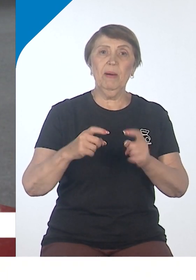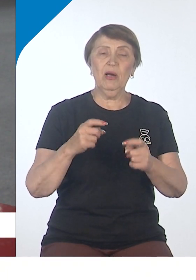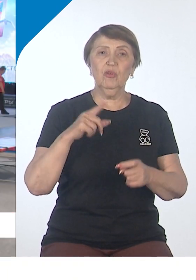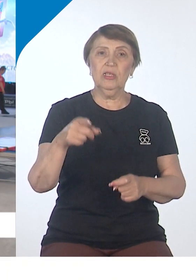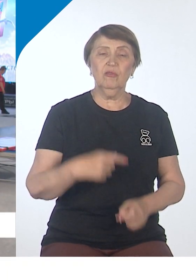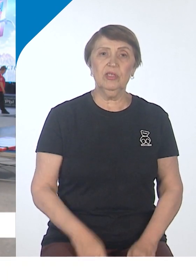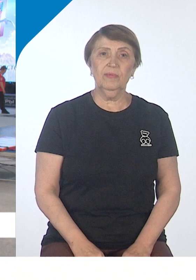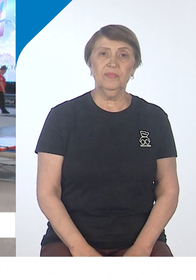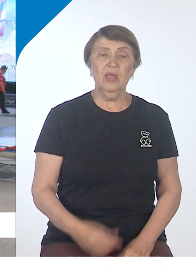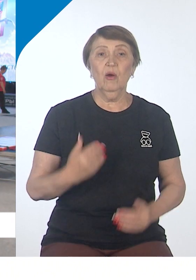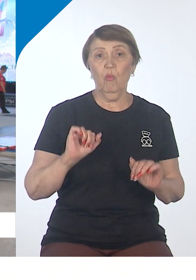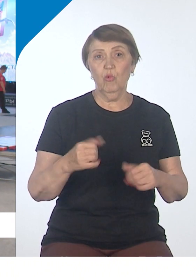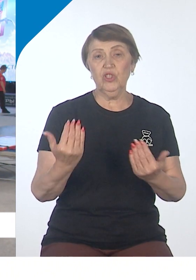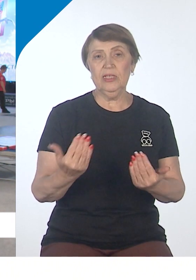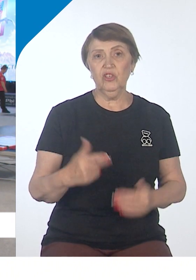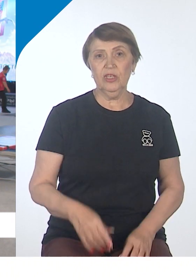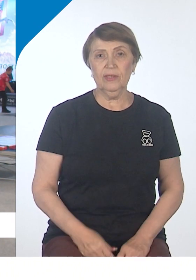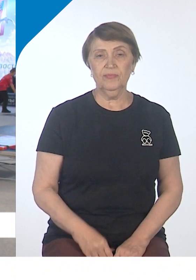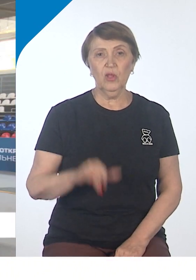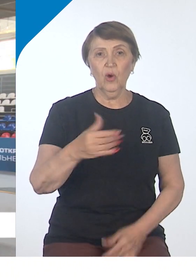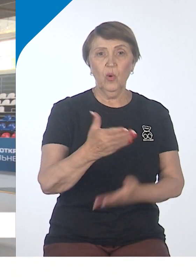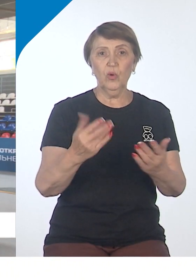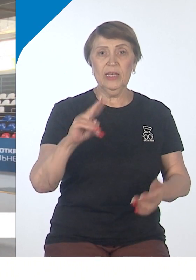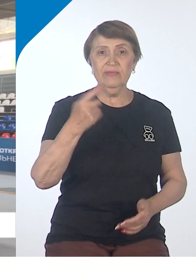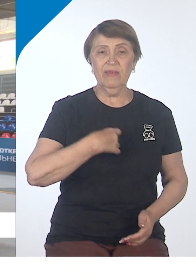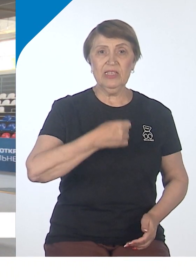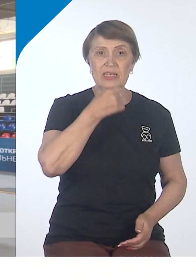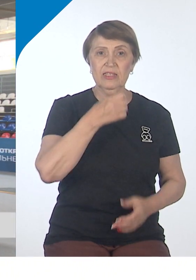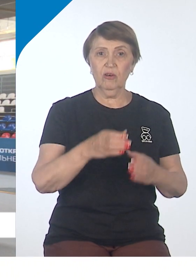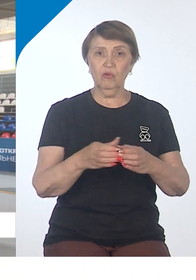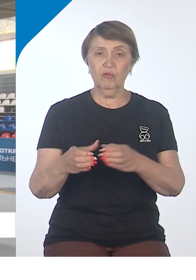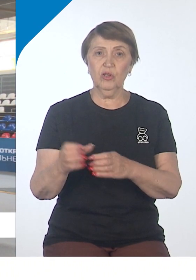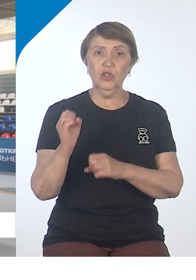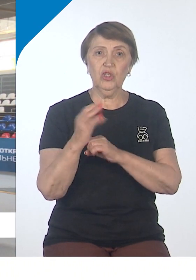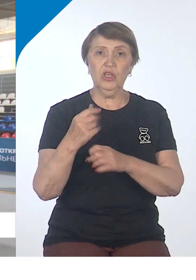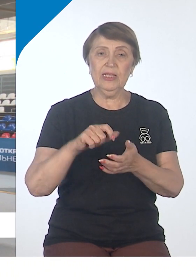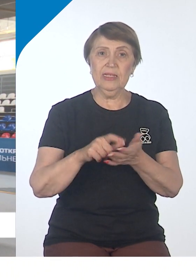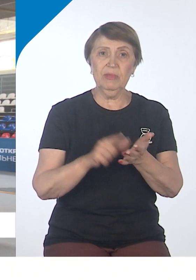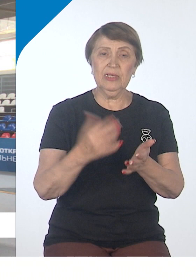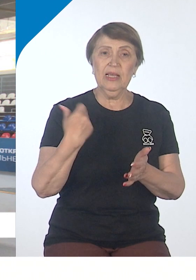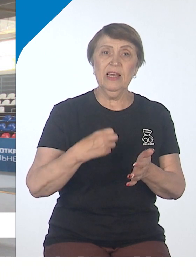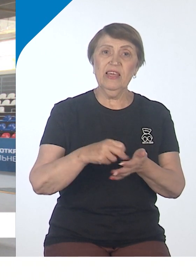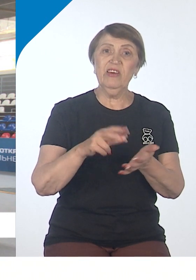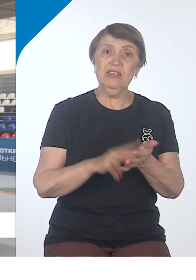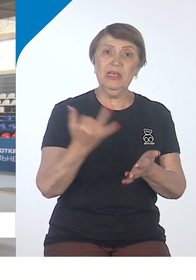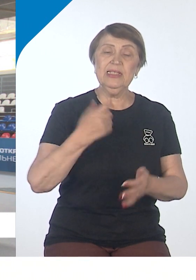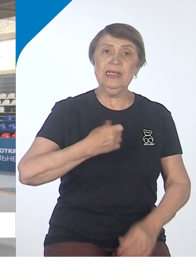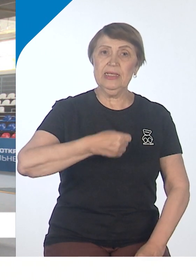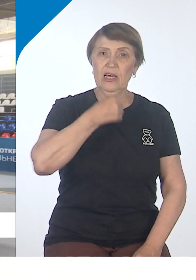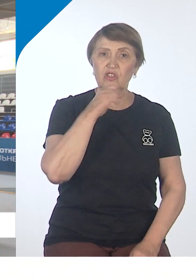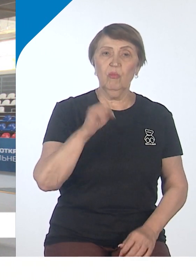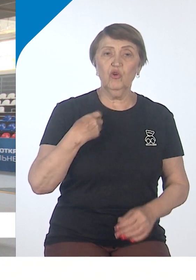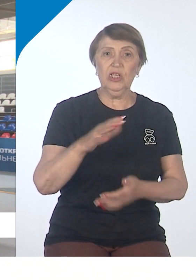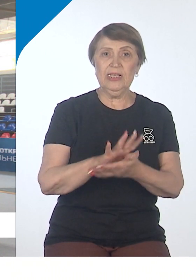сборной региона можно и сейчас. У нас две возрастные группы. Это 14-17 лет и 18 лет и старше. Может